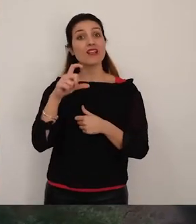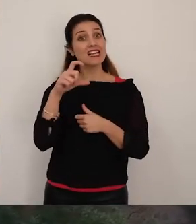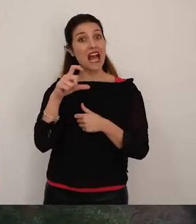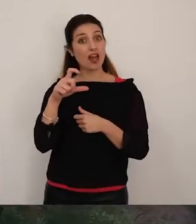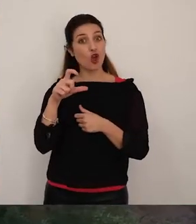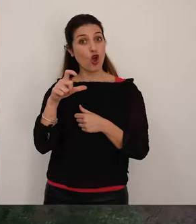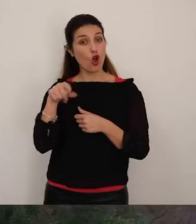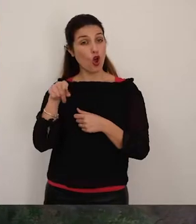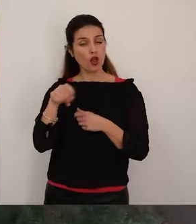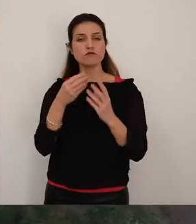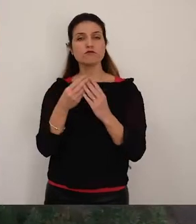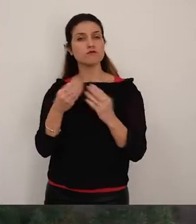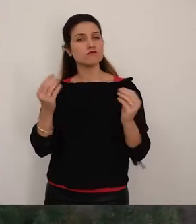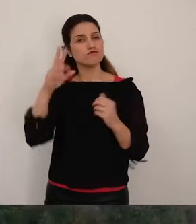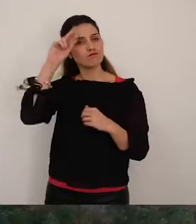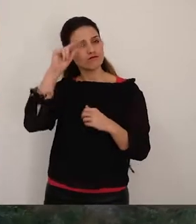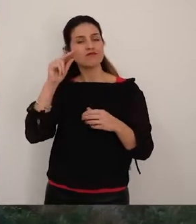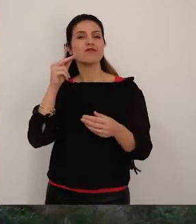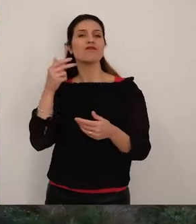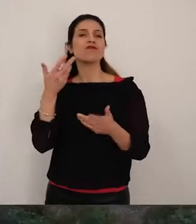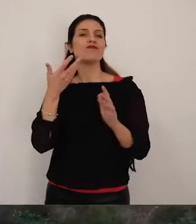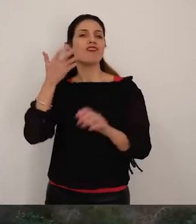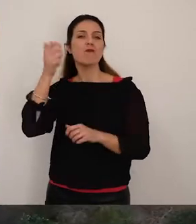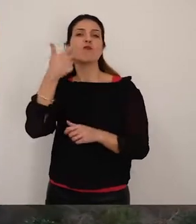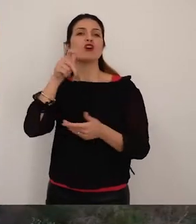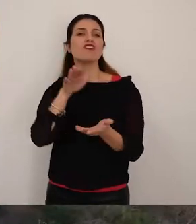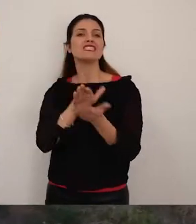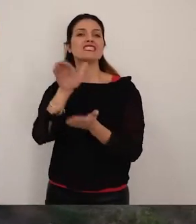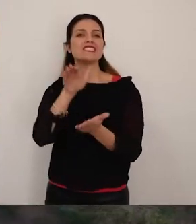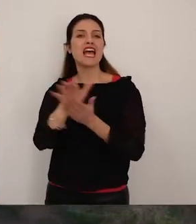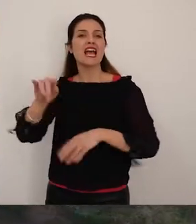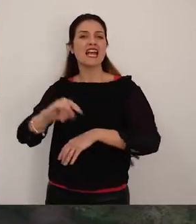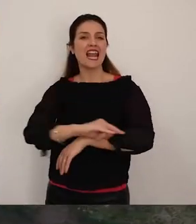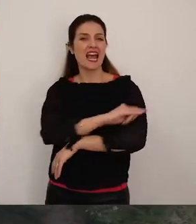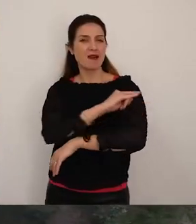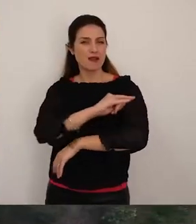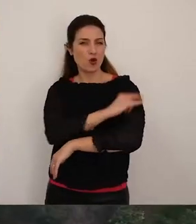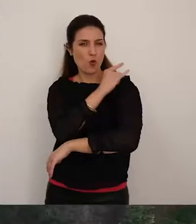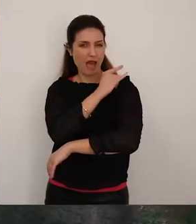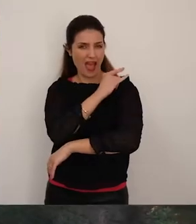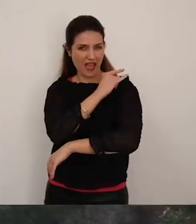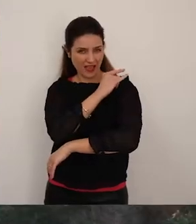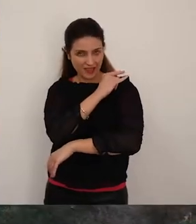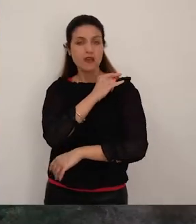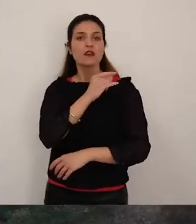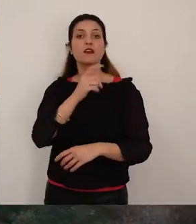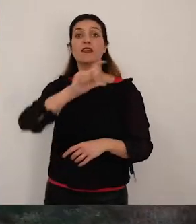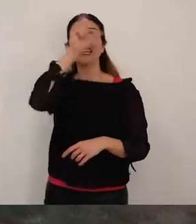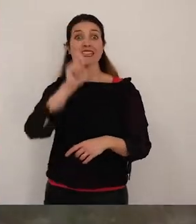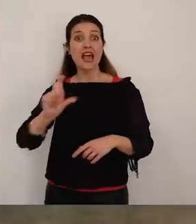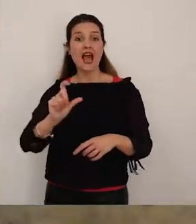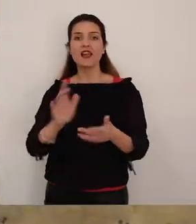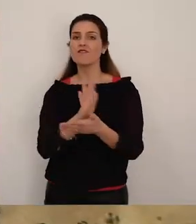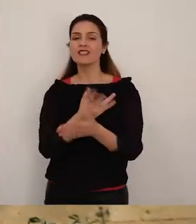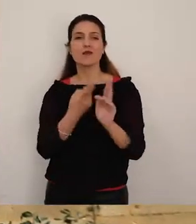Cannola è molto conosciuta per la tradizionale festa della municeda. Essa è la più importante sagra d'Italia dedicata alle lumache nella